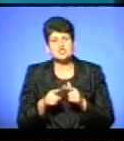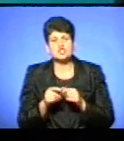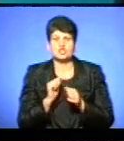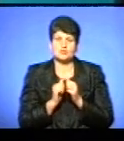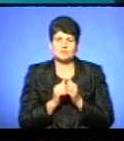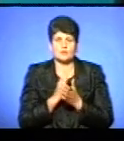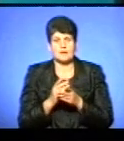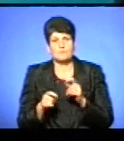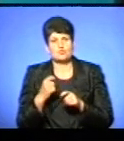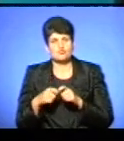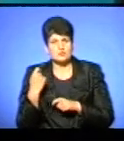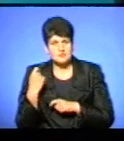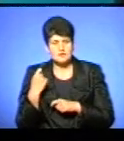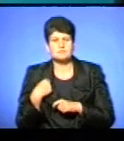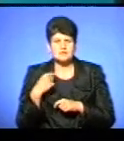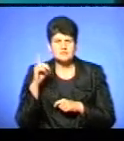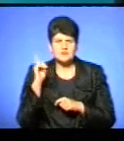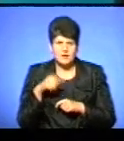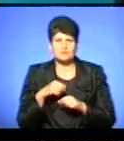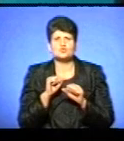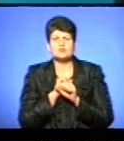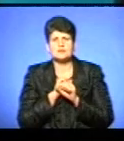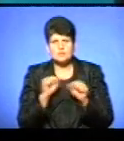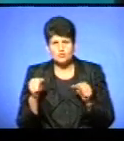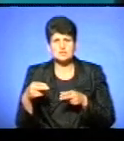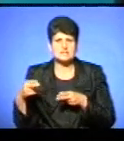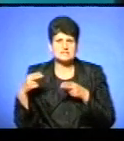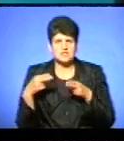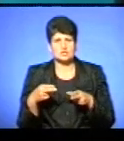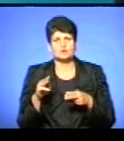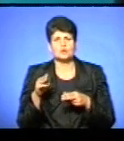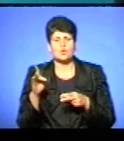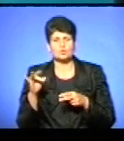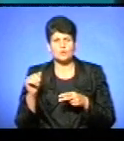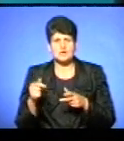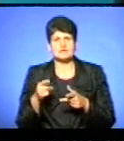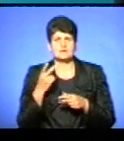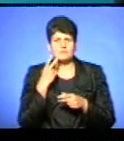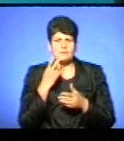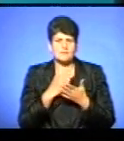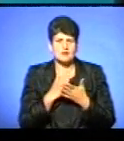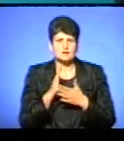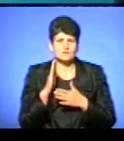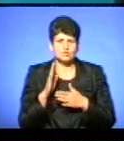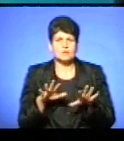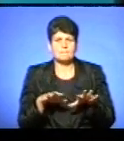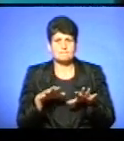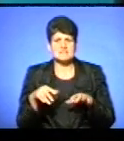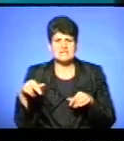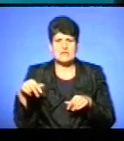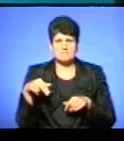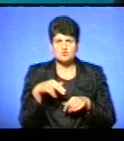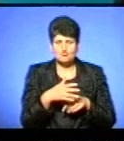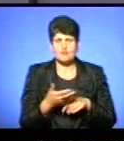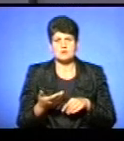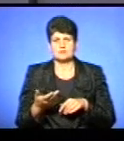трапляються порушення? Тому що ми знаємо, що і не можна заїжджати на тротуар, чи що має бути певне місце для пішоходів.